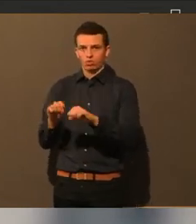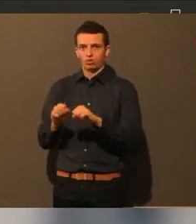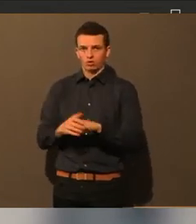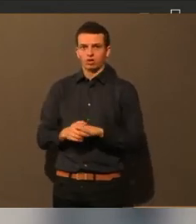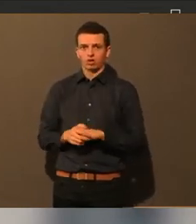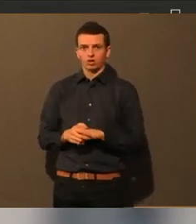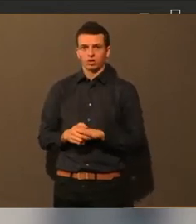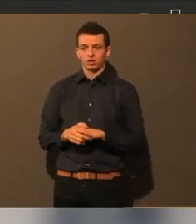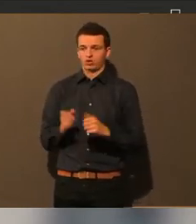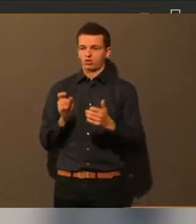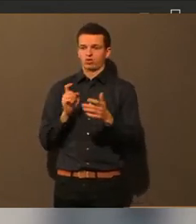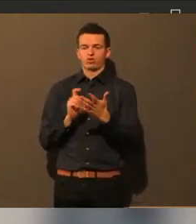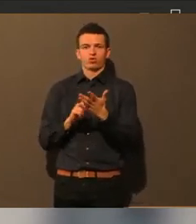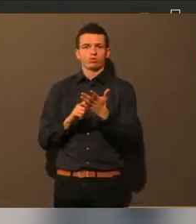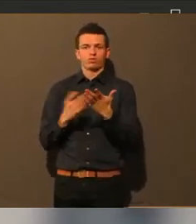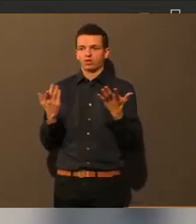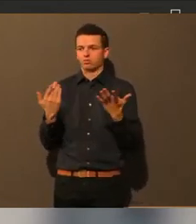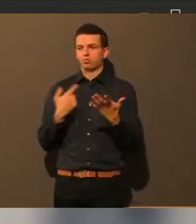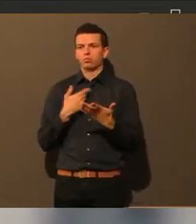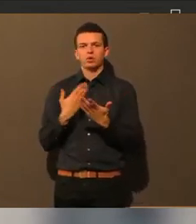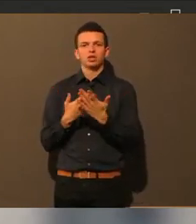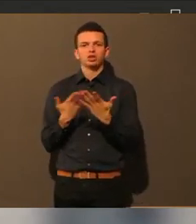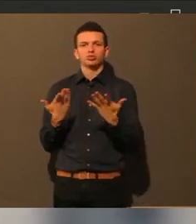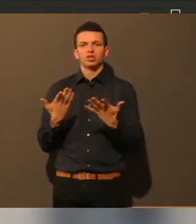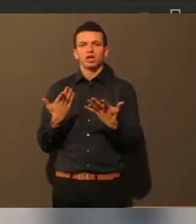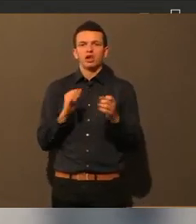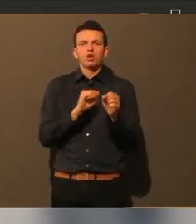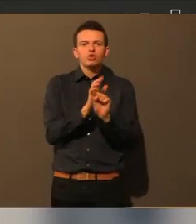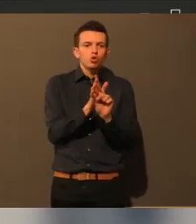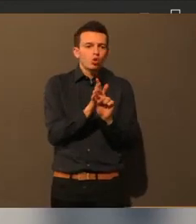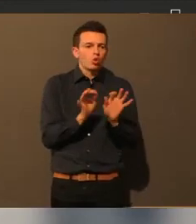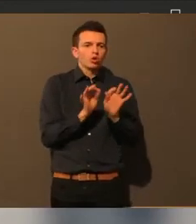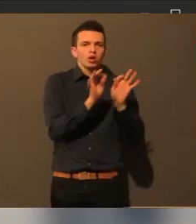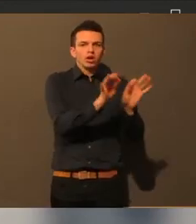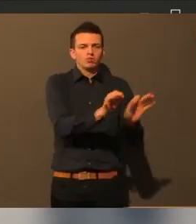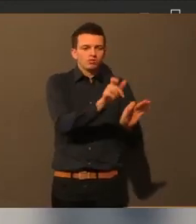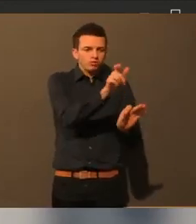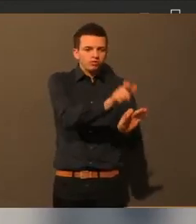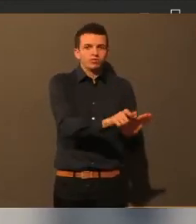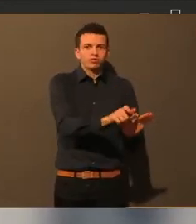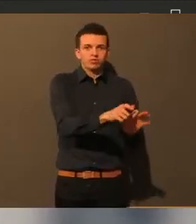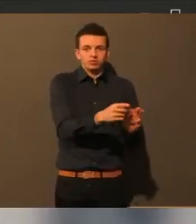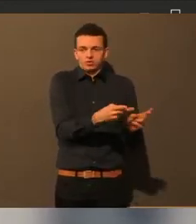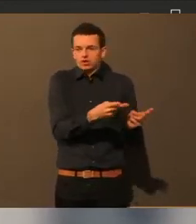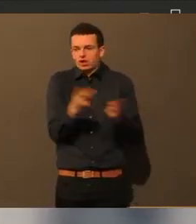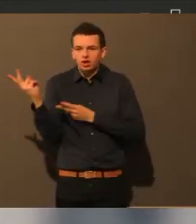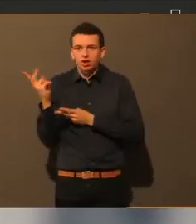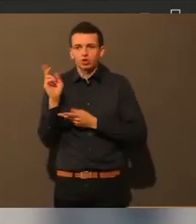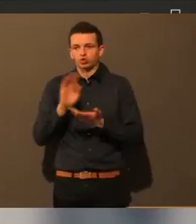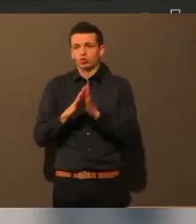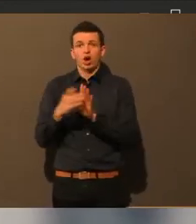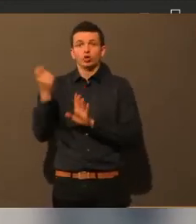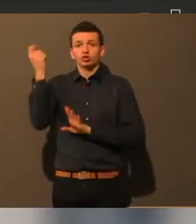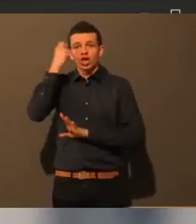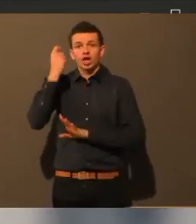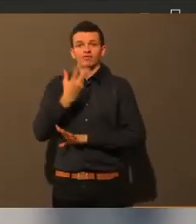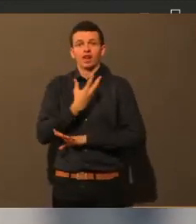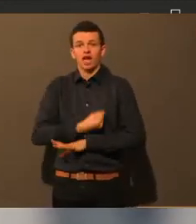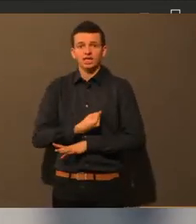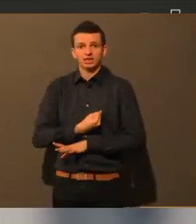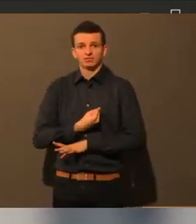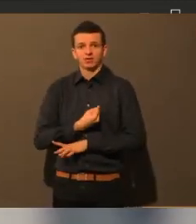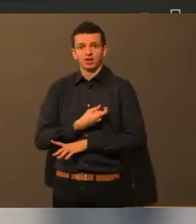natürlich auch das Schlaganfall oder Herzinfarktpatienten oder andere Unfälle und ähnliches auch, dass die Patienten auch gut versorgt werden. Also da